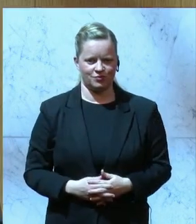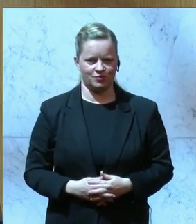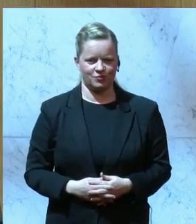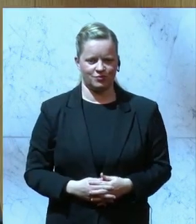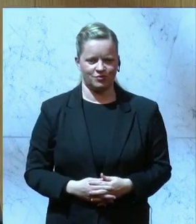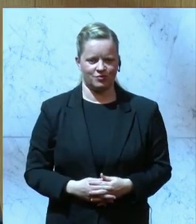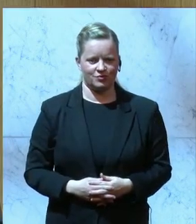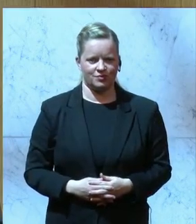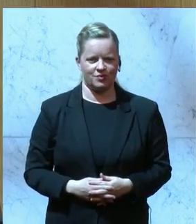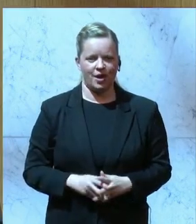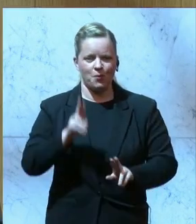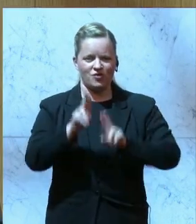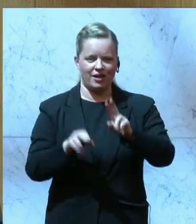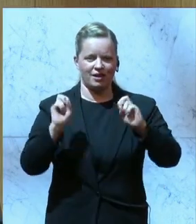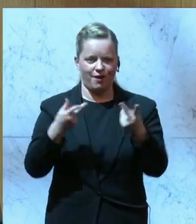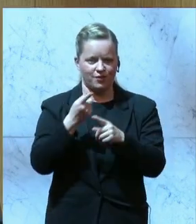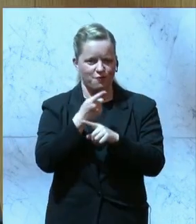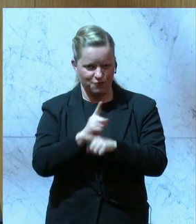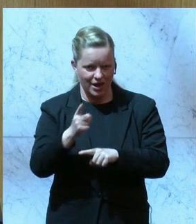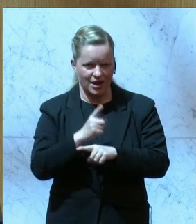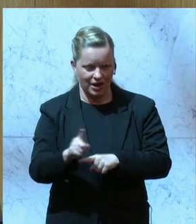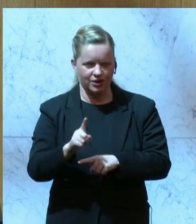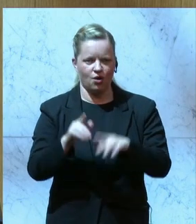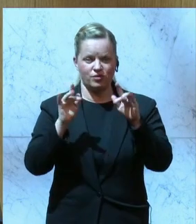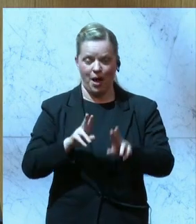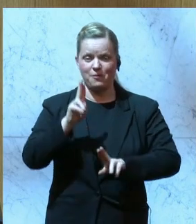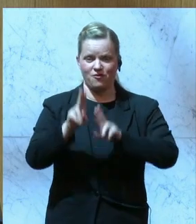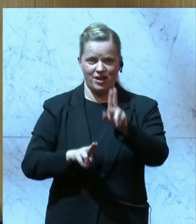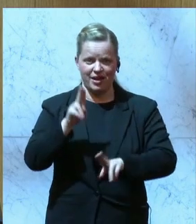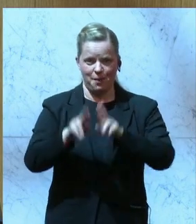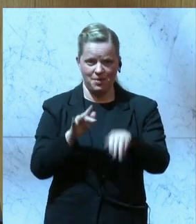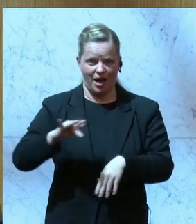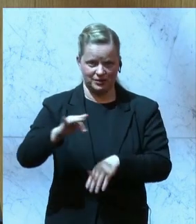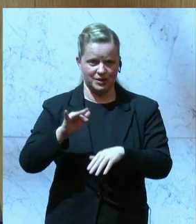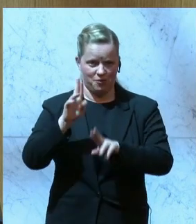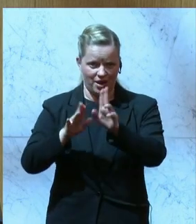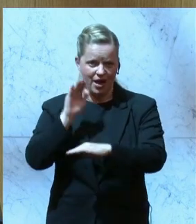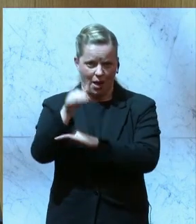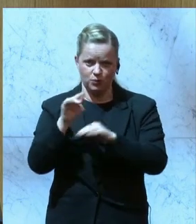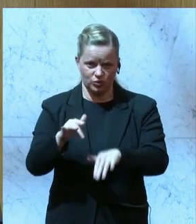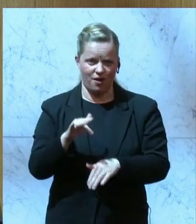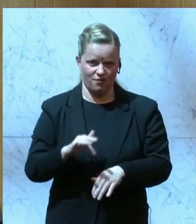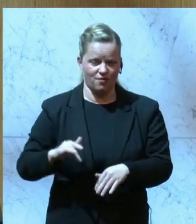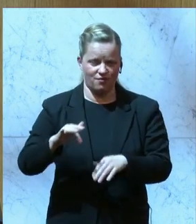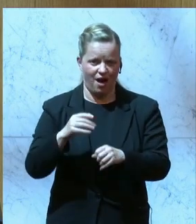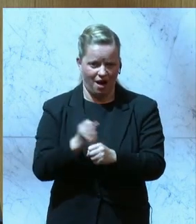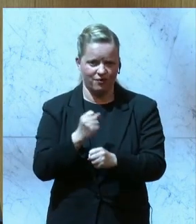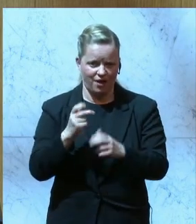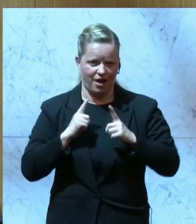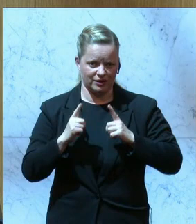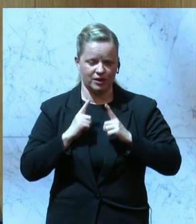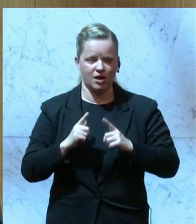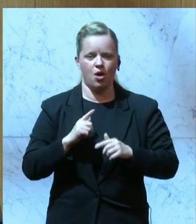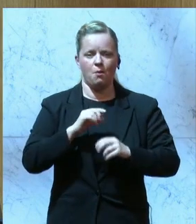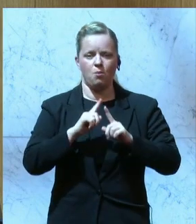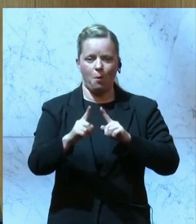Es fehlen Pflegekräfte und für einen Platz im Pflegeheim muss man warten. auch der mobile Dienst kommt nicht nächsten Tag und auch nicht gleich